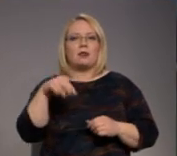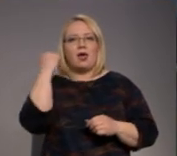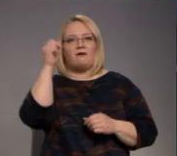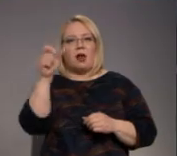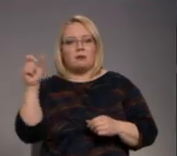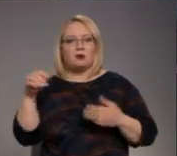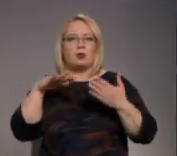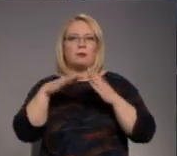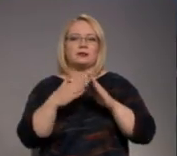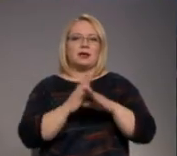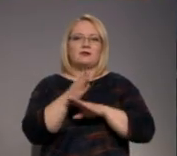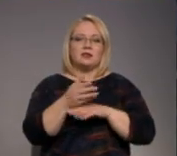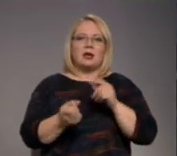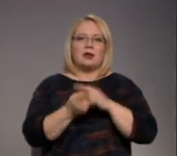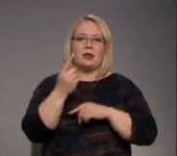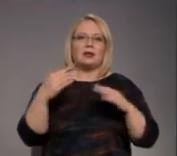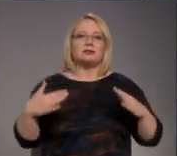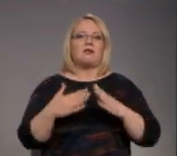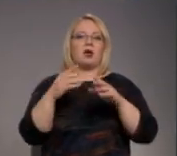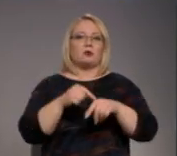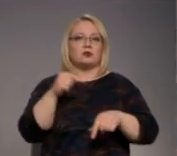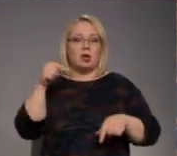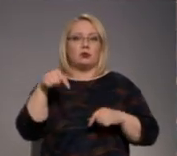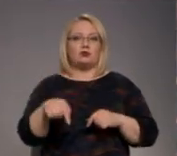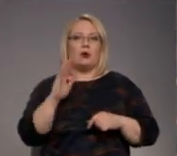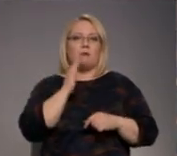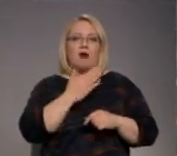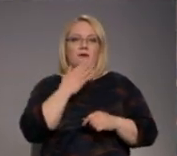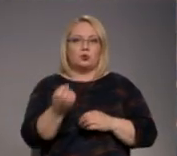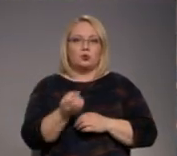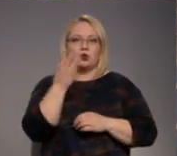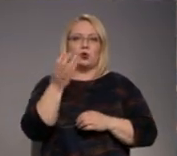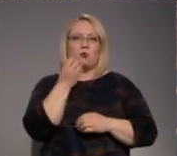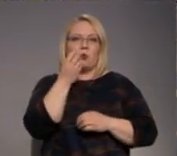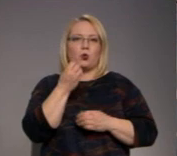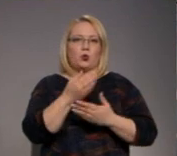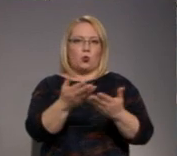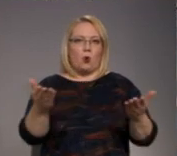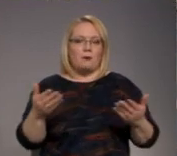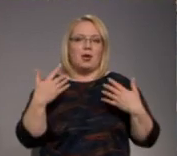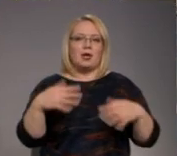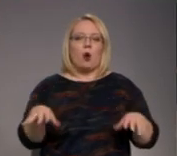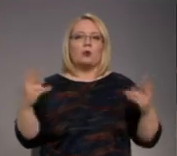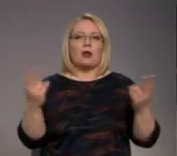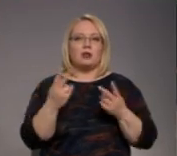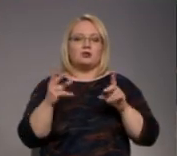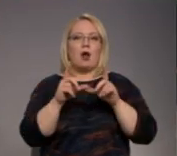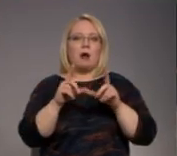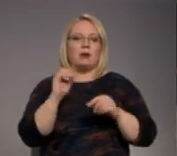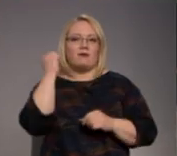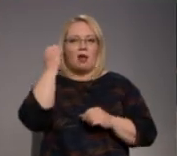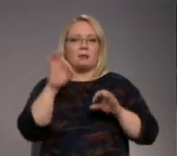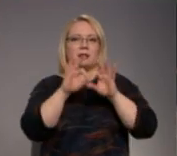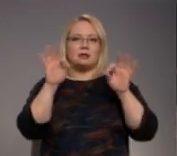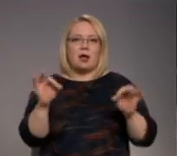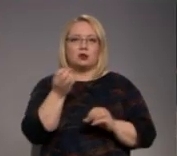pilsētas visiem radītu svētku noskaņu, īpaši krāšņi šopavasar uzzēdēs puķu dobis. Jau tradicionāli aprīls Valmierā sāks